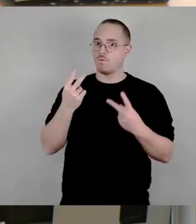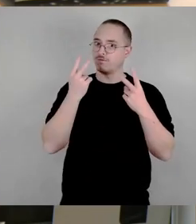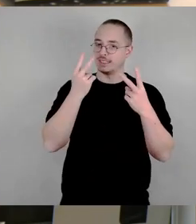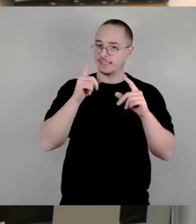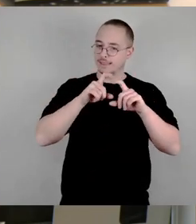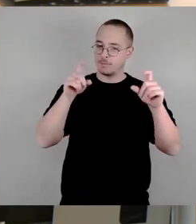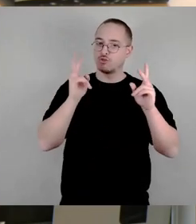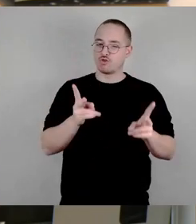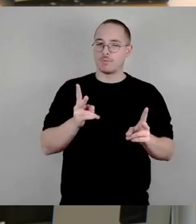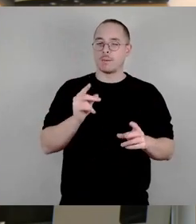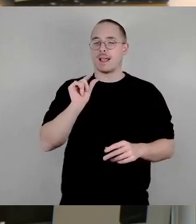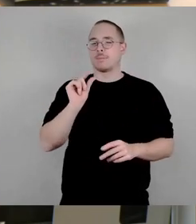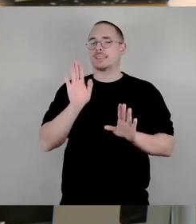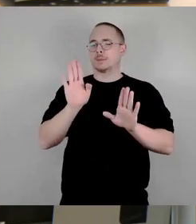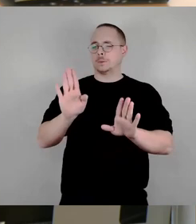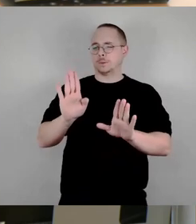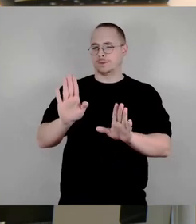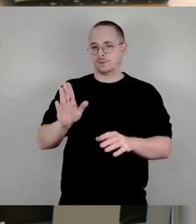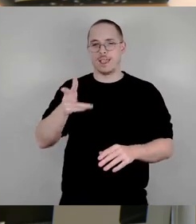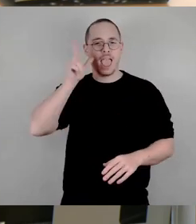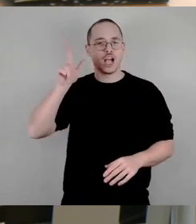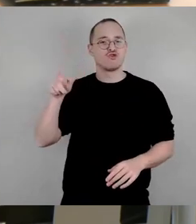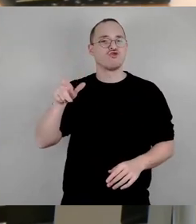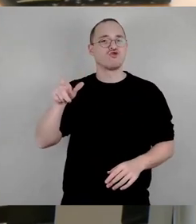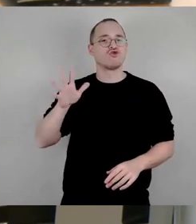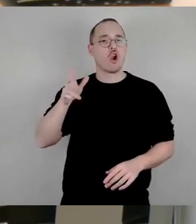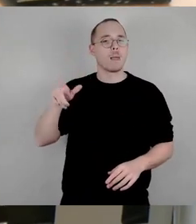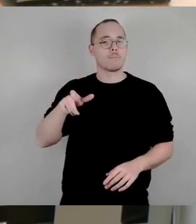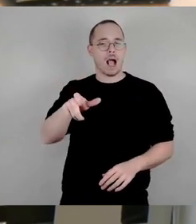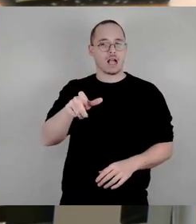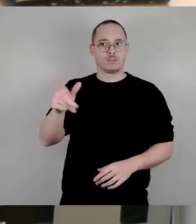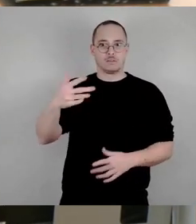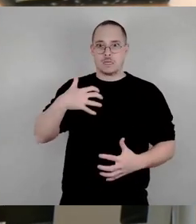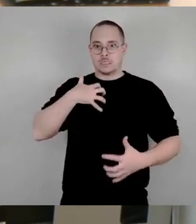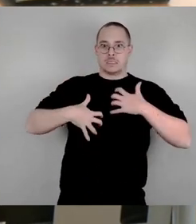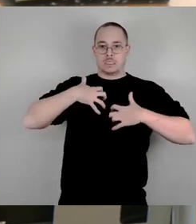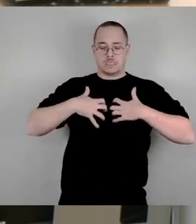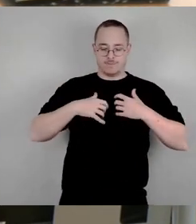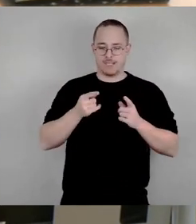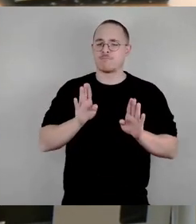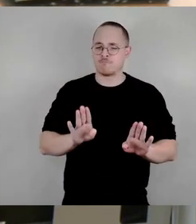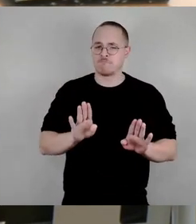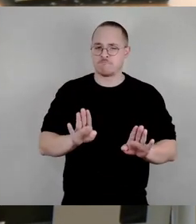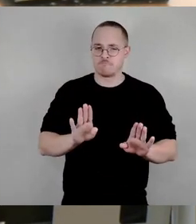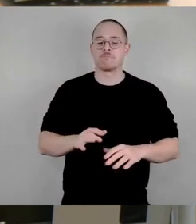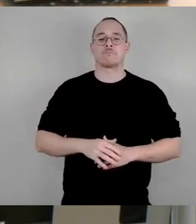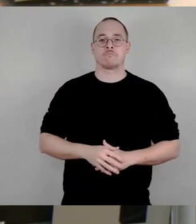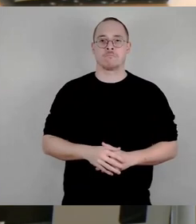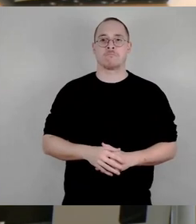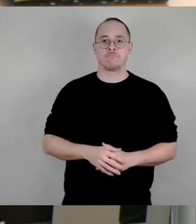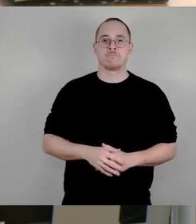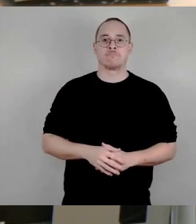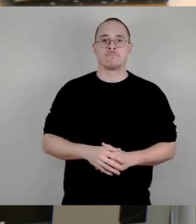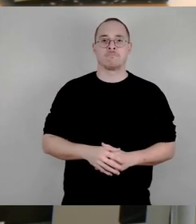als der Kollege Schollbach hier Richtung Elbermahre und Sachsenbad marschiert ist. Und vielleicht müssen wir uns auch der Sache